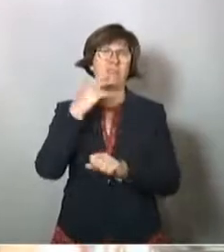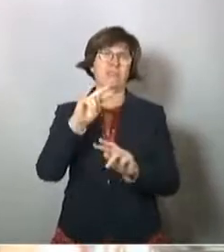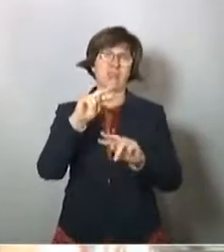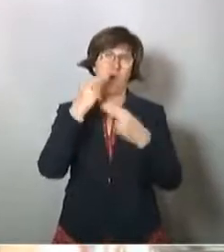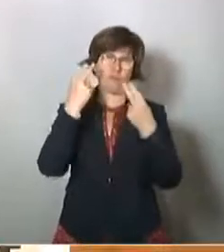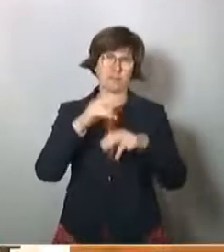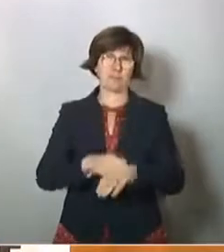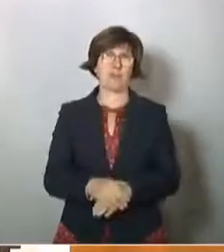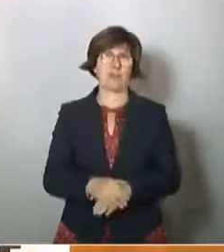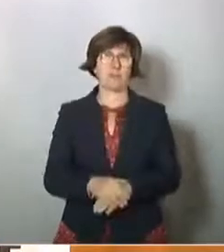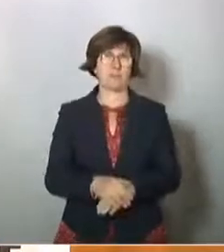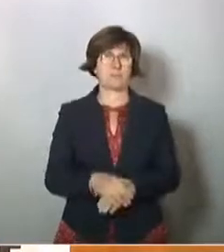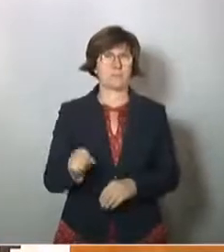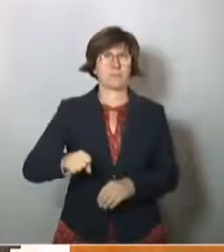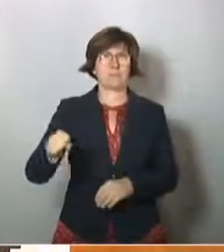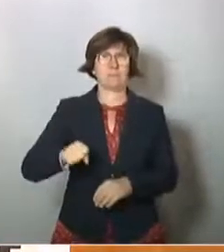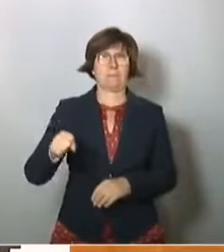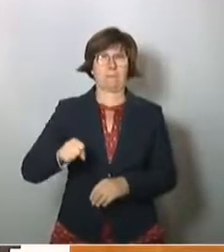die Aufmerksamkeit.